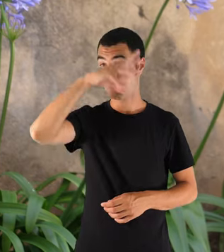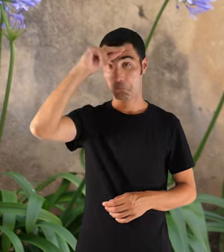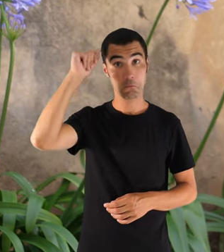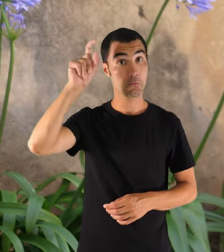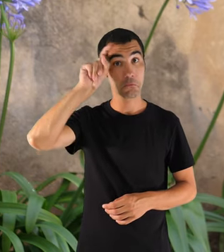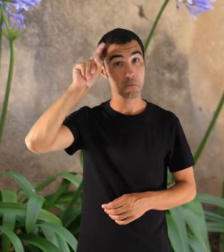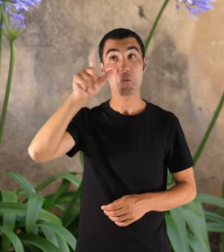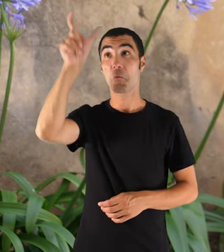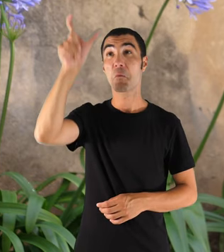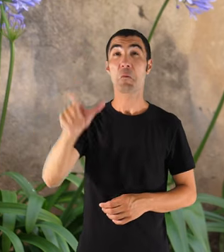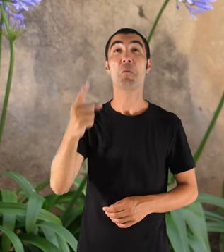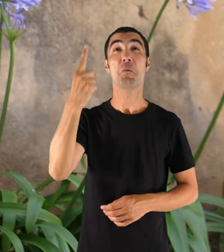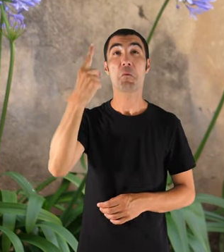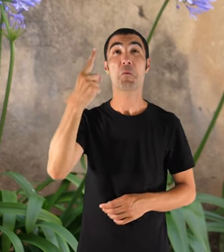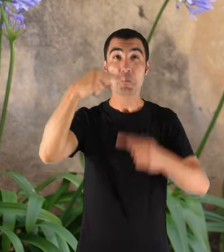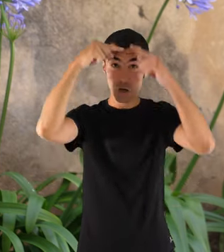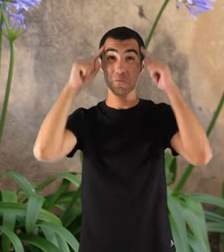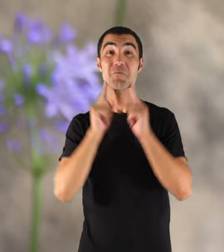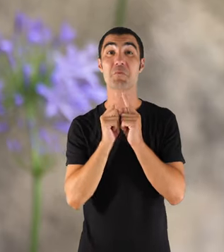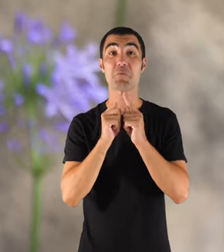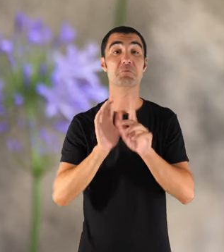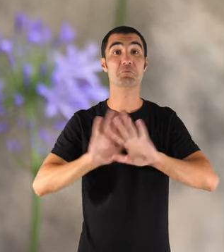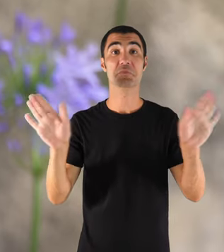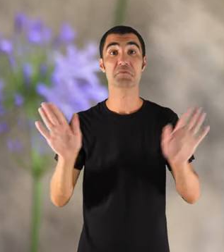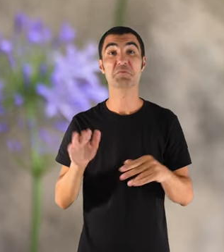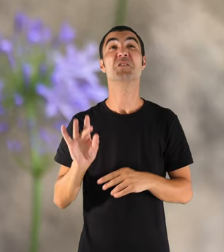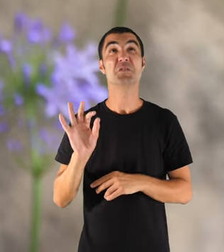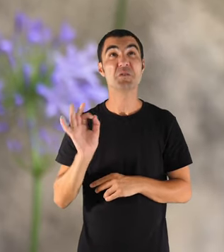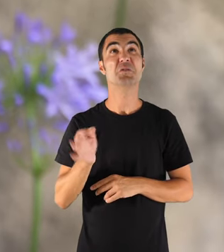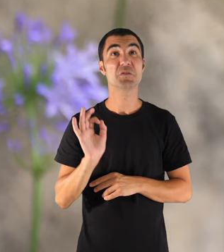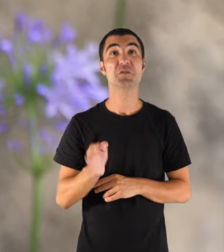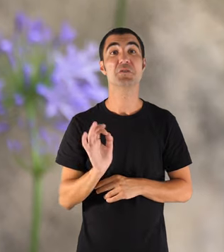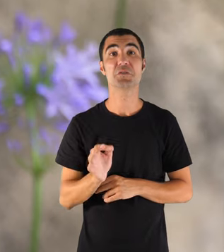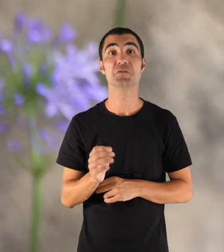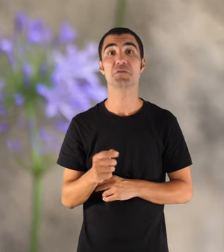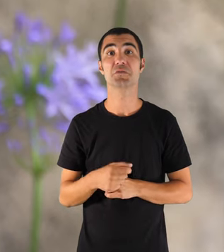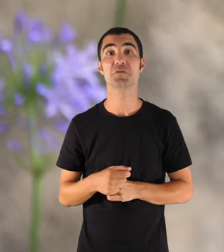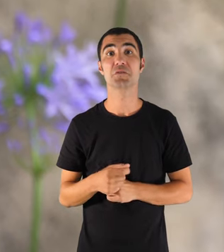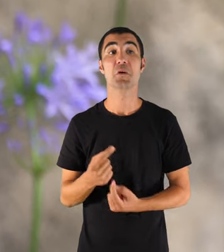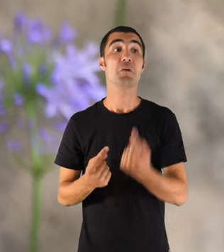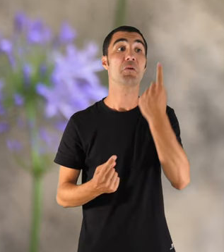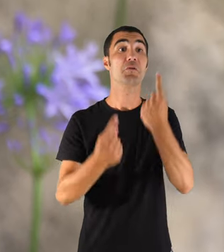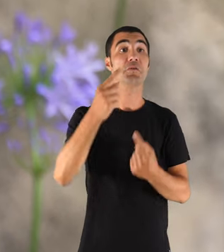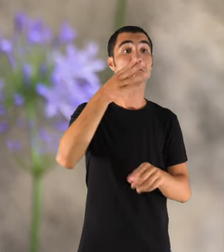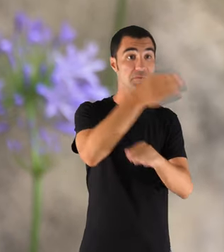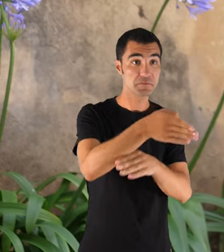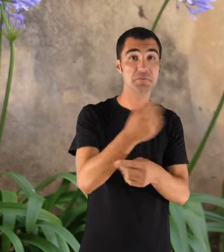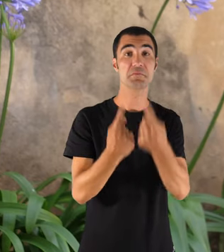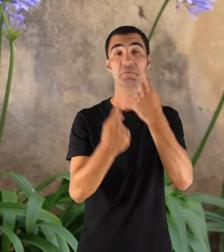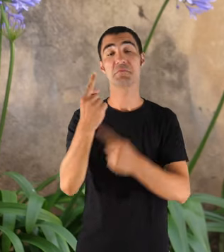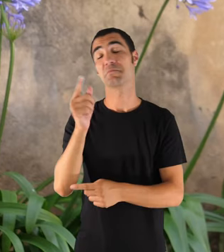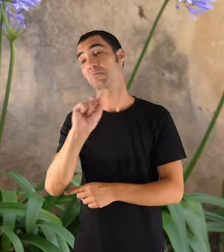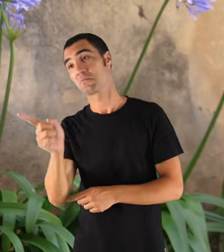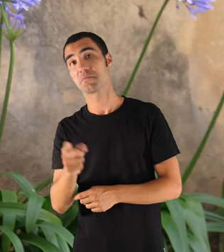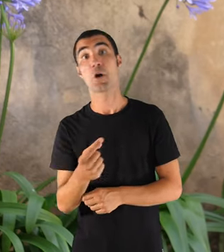hi havia una monja, hi havia monjas. Sí, pintura sí, i cal que dia no, i cal que dia sí. Lo